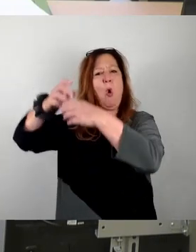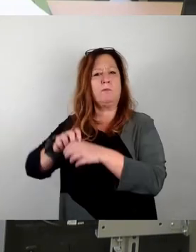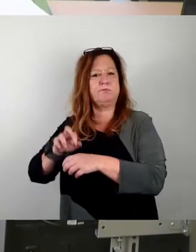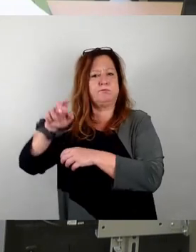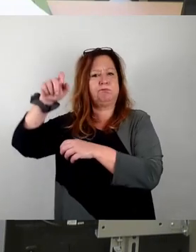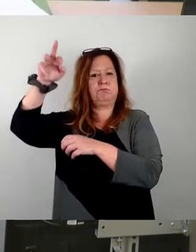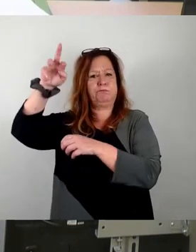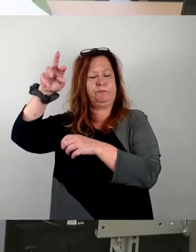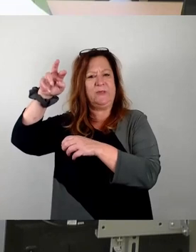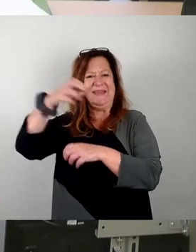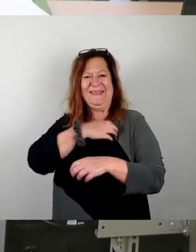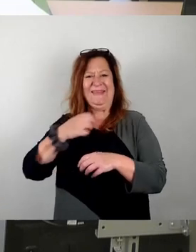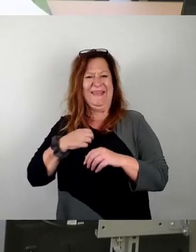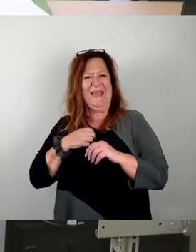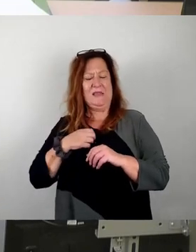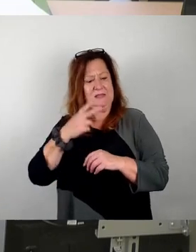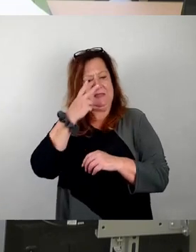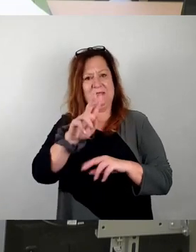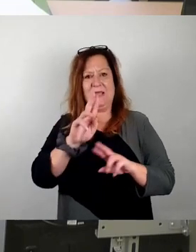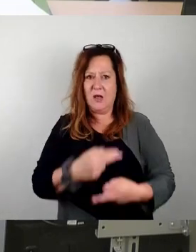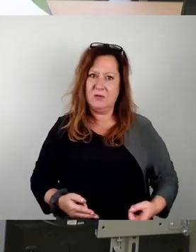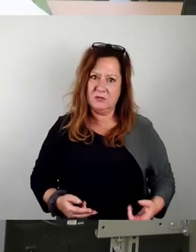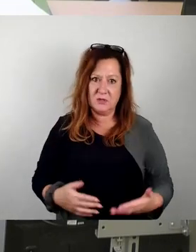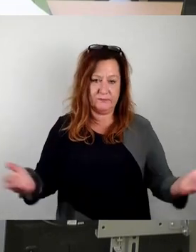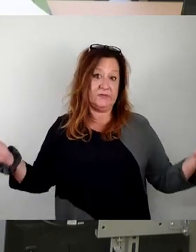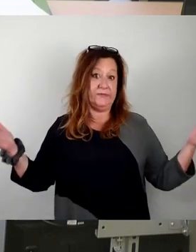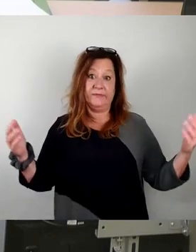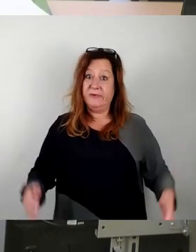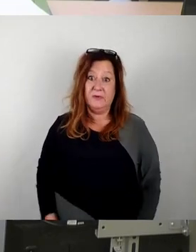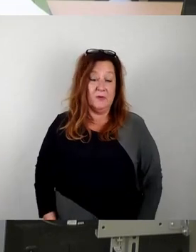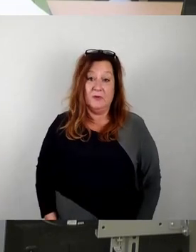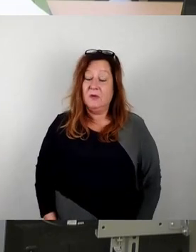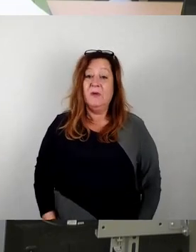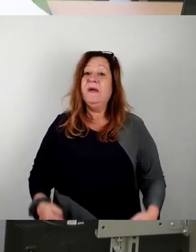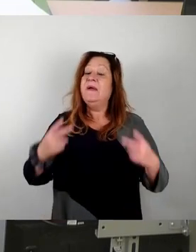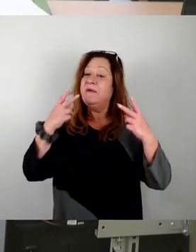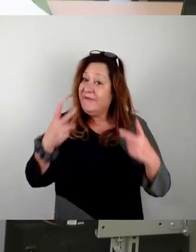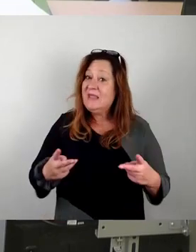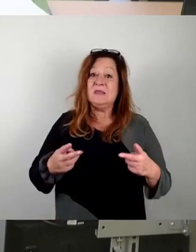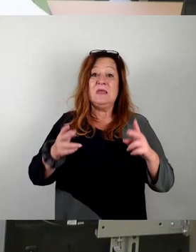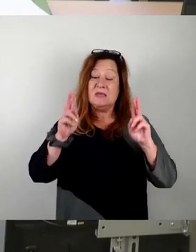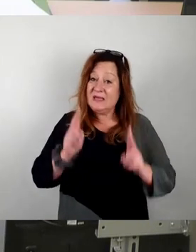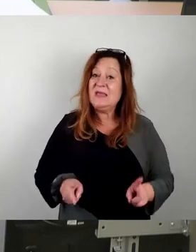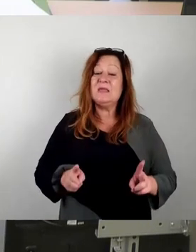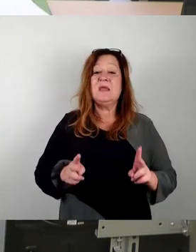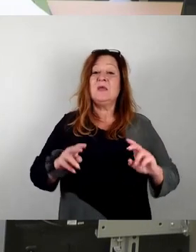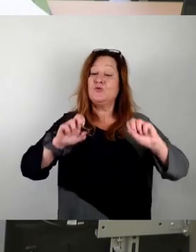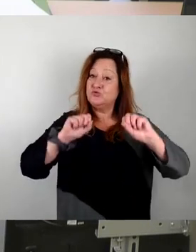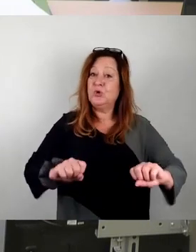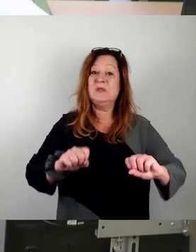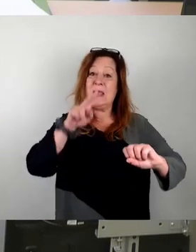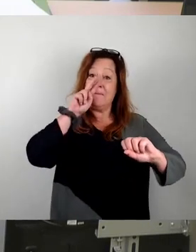dann auch nicht mehr die Innenstadt sehen. Also ganz ehrlich, wichtige Blickbeziehungen zu schützen ist richtig und wichtig, aber wir können nicht jeden